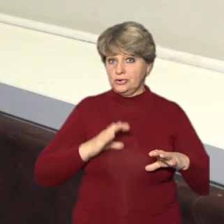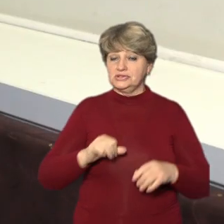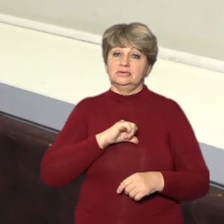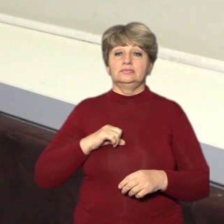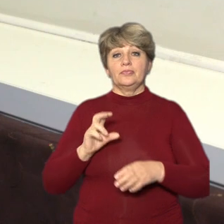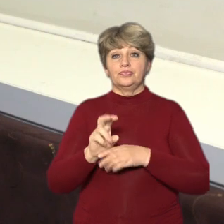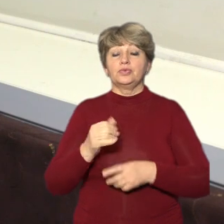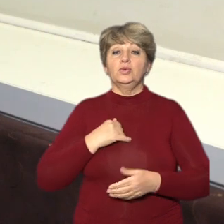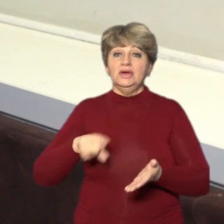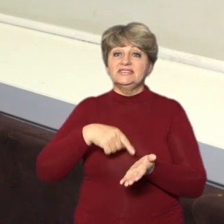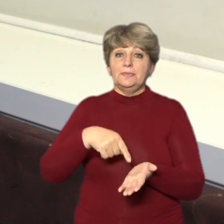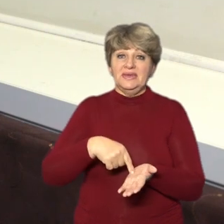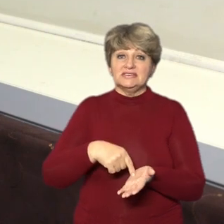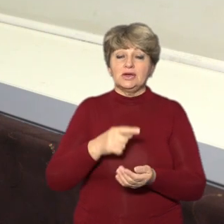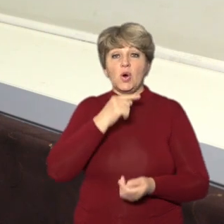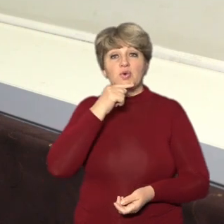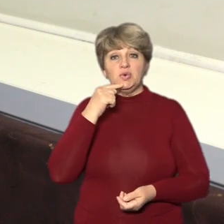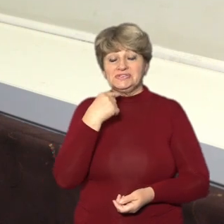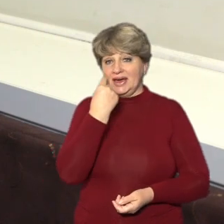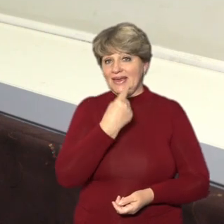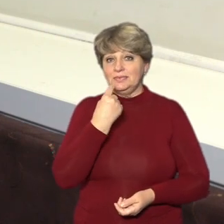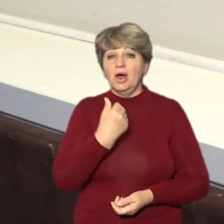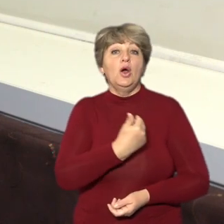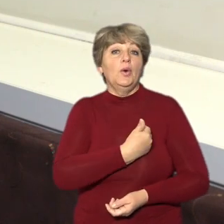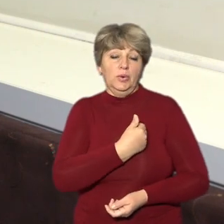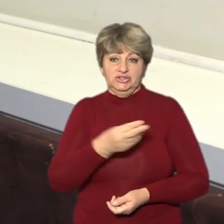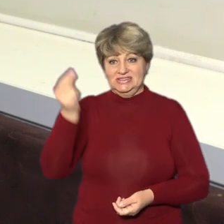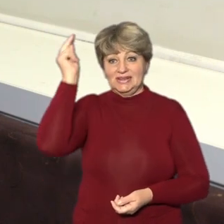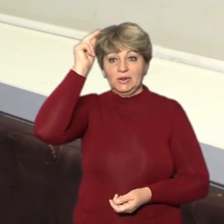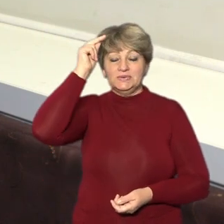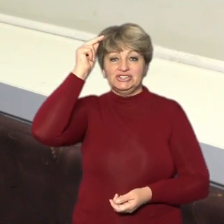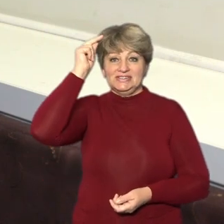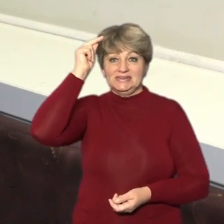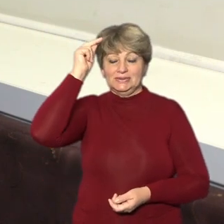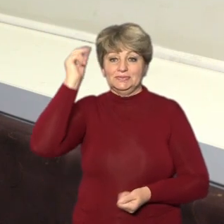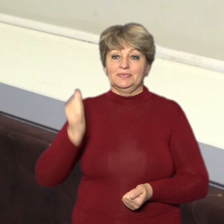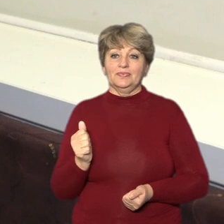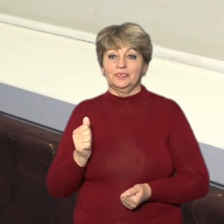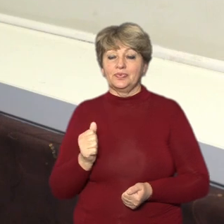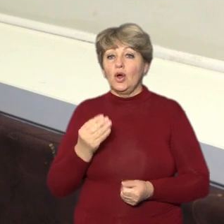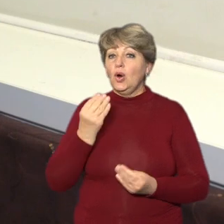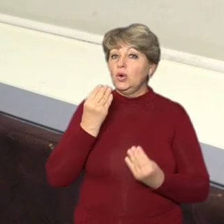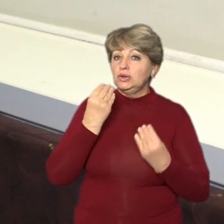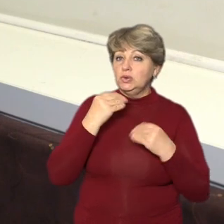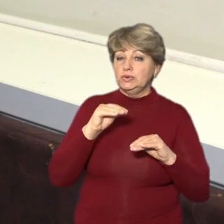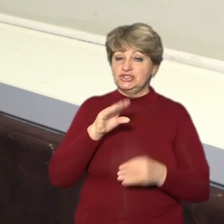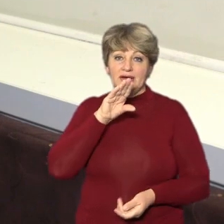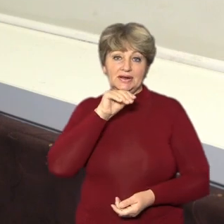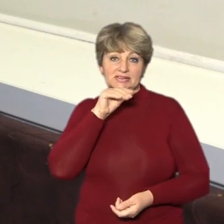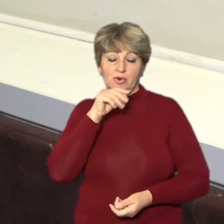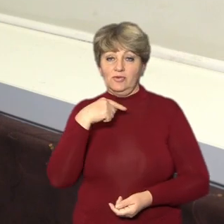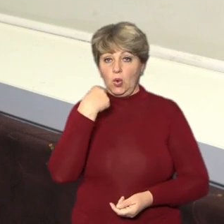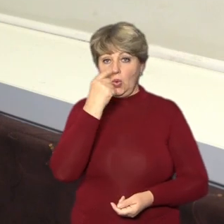рускоязичне, хочеться навчитися краще розмовляти